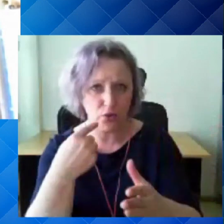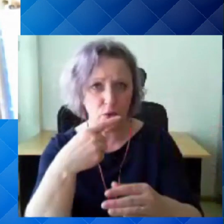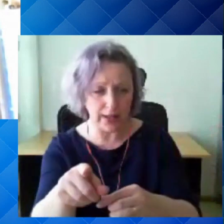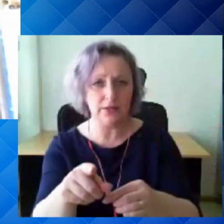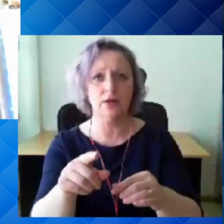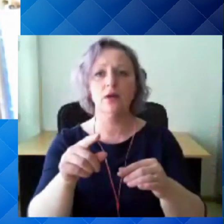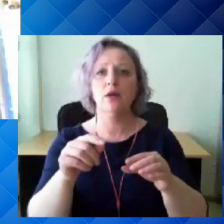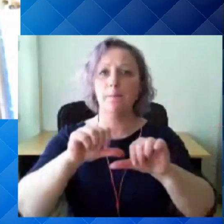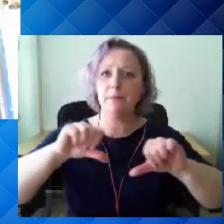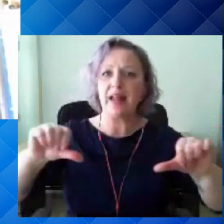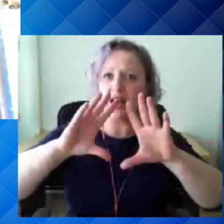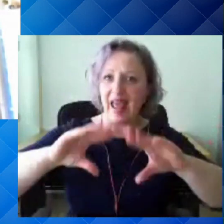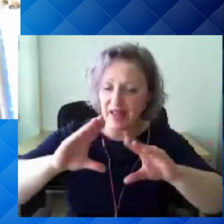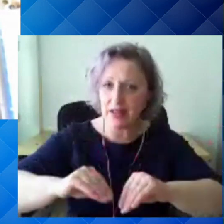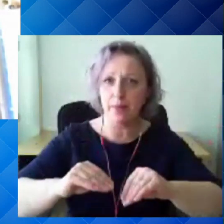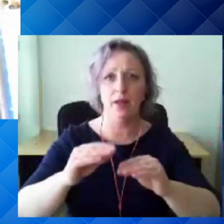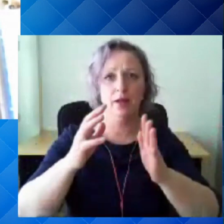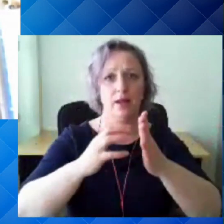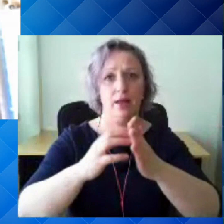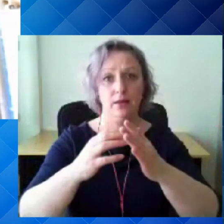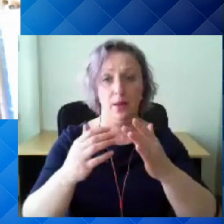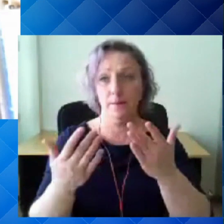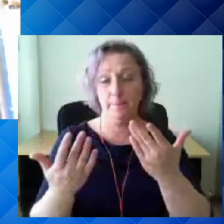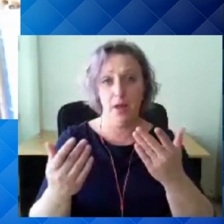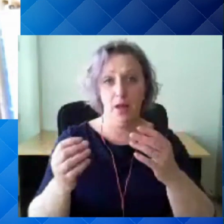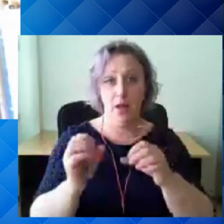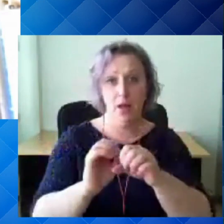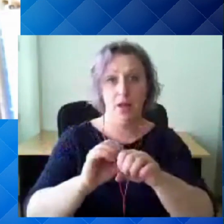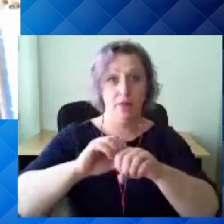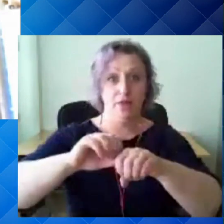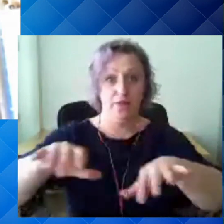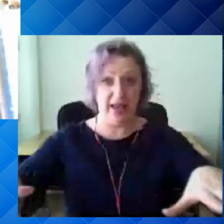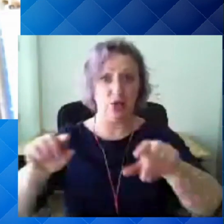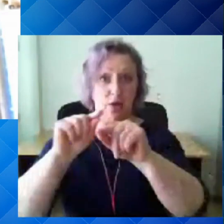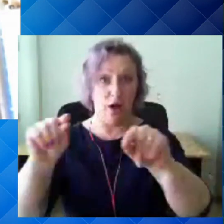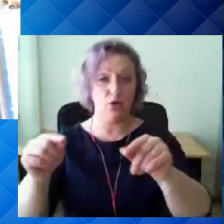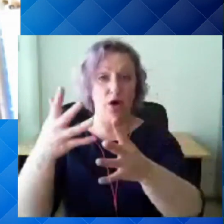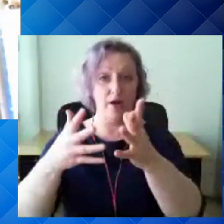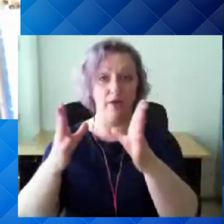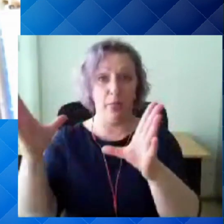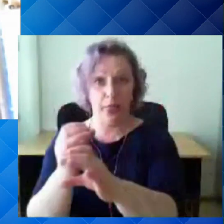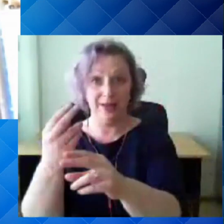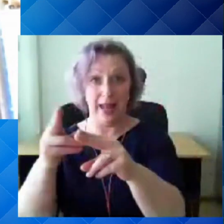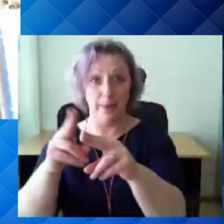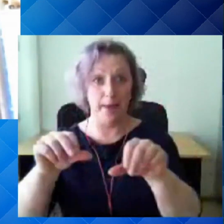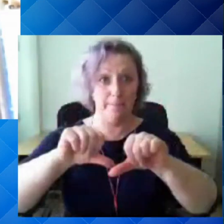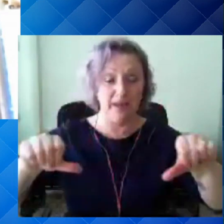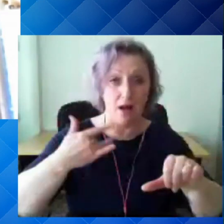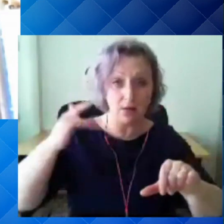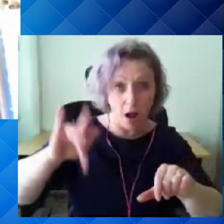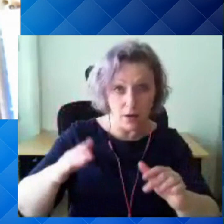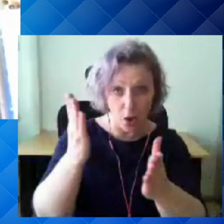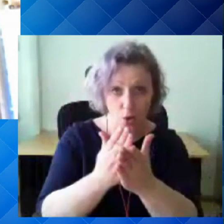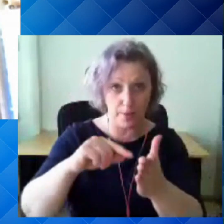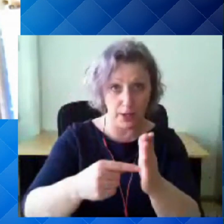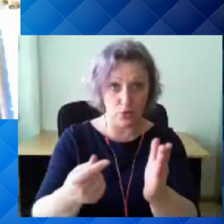piirangut põksid leevendama, siis nii-öelda, täna ne viirusnakkuse näitada on allaleinud sellepärast, et meil on ranget piirangud, et ma